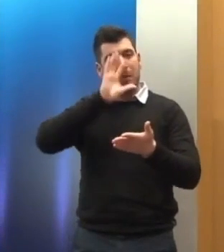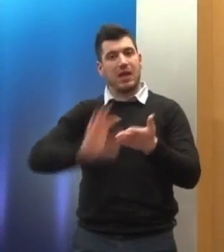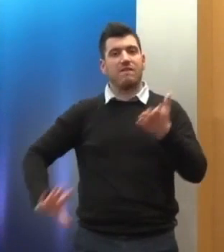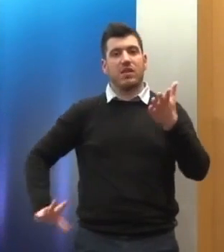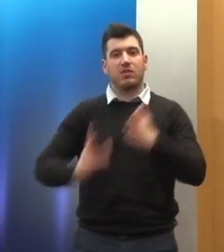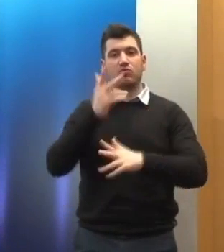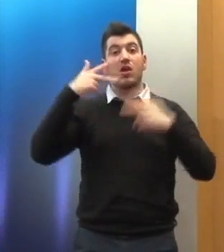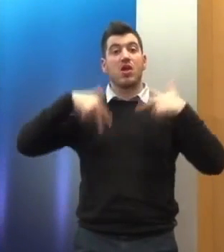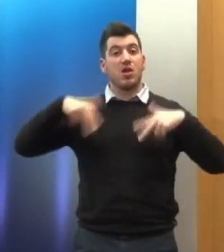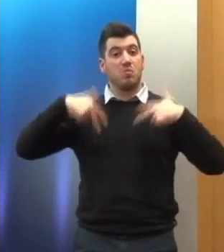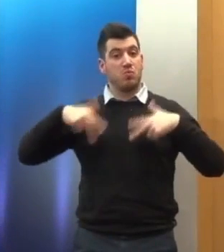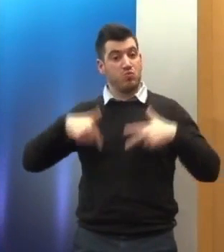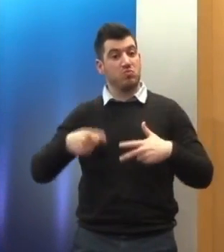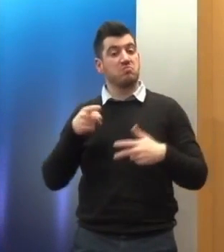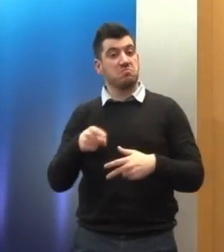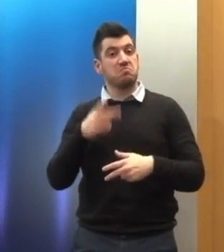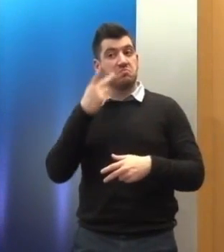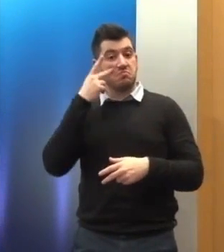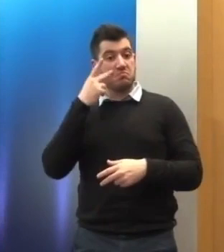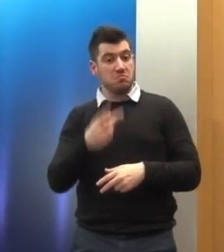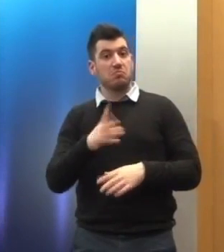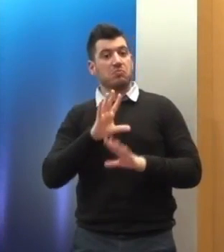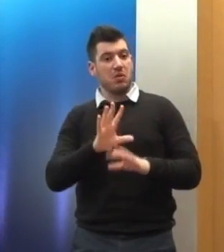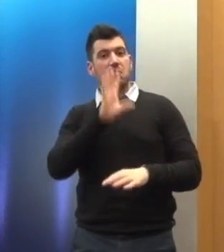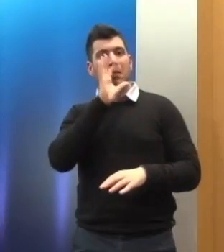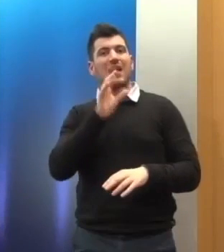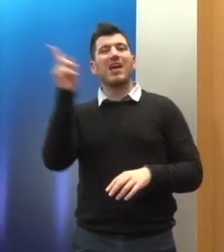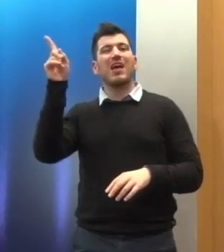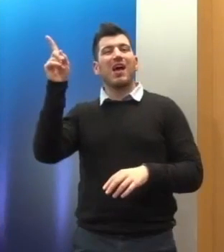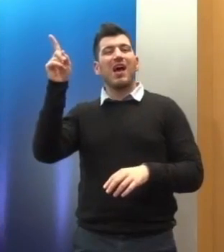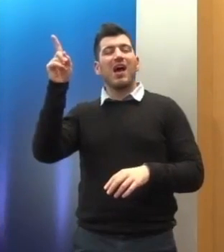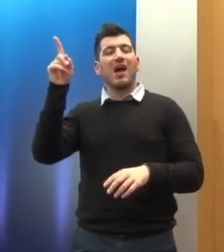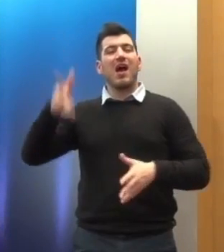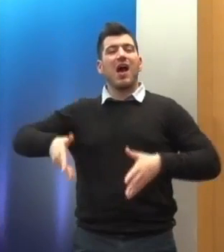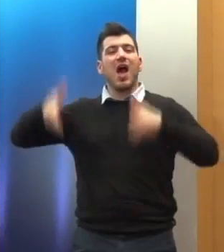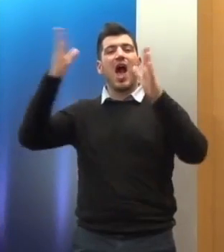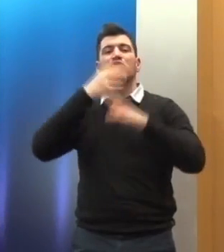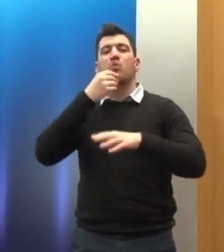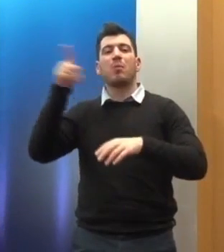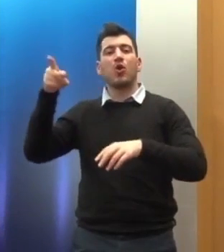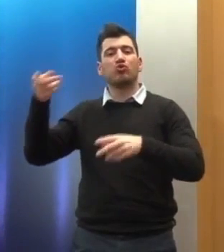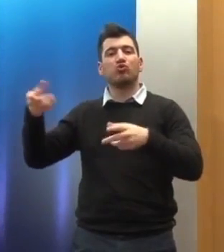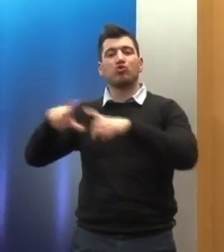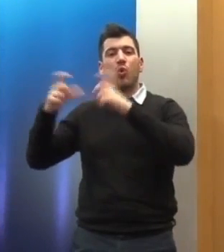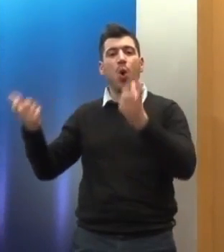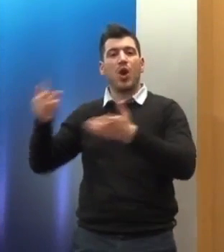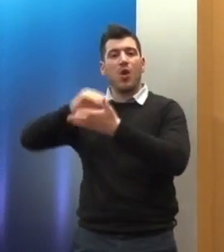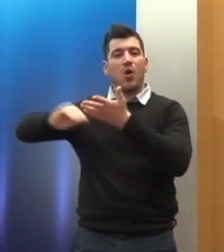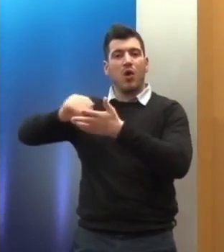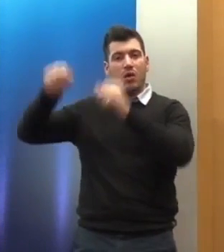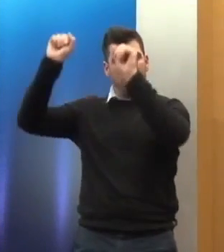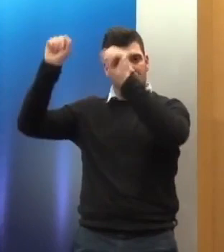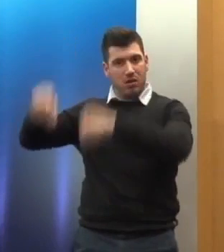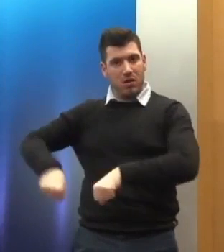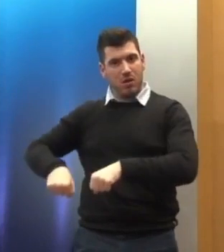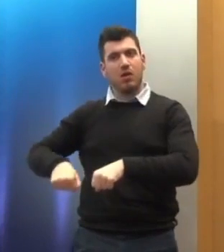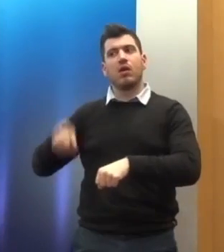Υπουργών έχει ρετήσει τετική στάση της Ελλάδας μετά από το κλείσιμο του Δημοτικού Σχολείου Ασπροπύργου, τα ατομικά μέτρα τα οποία λήφθησαν, τα γενικά